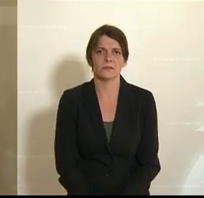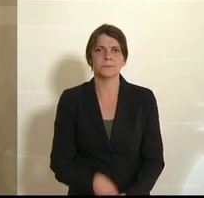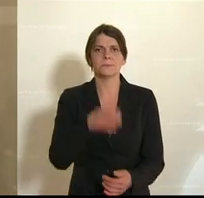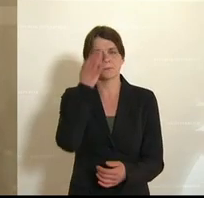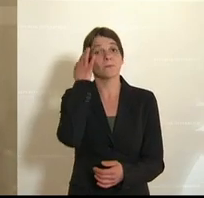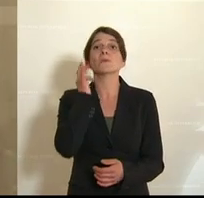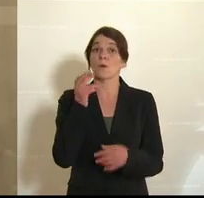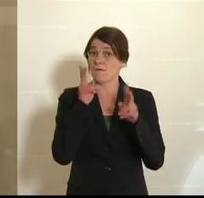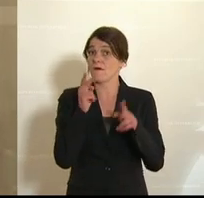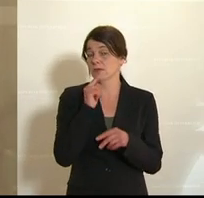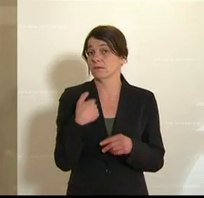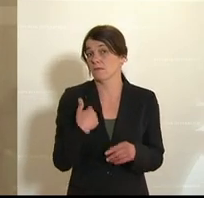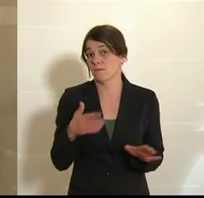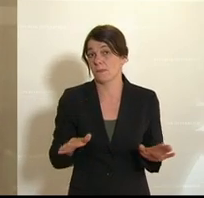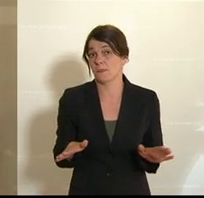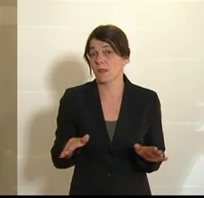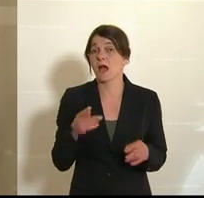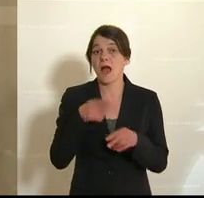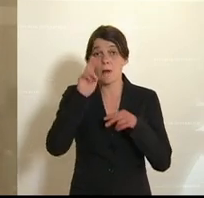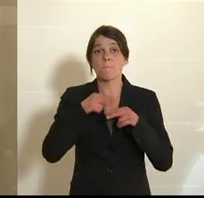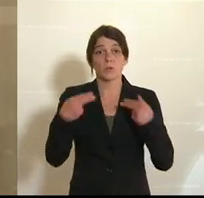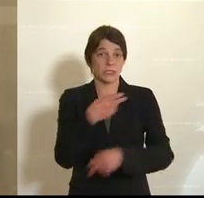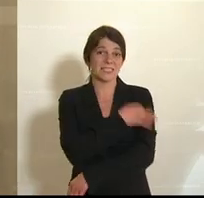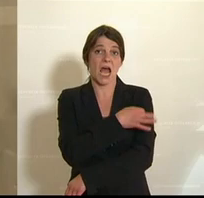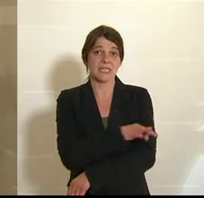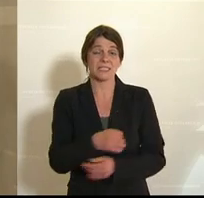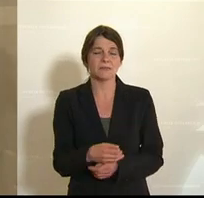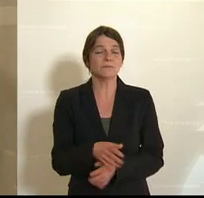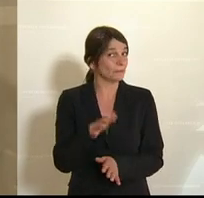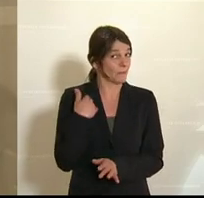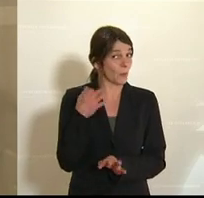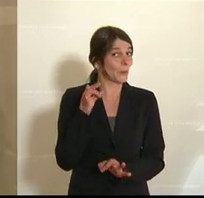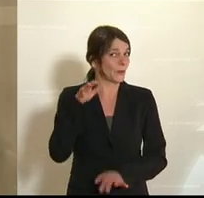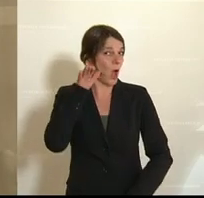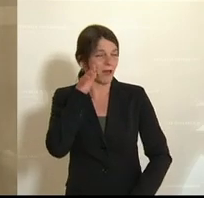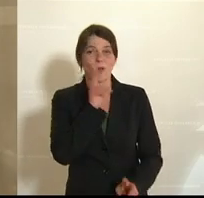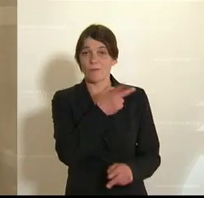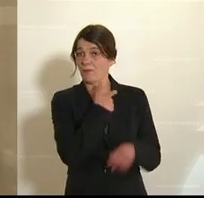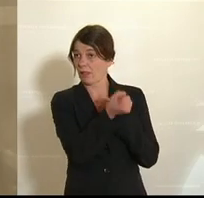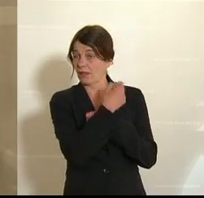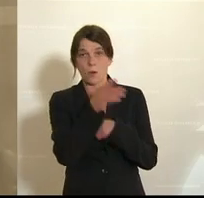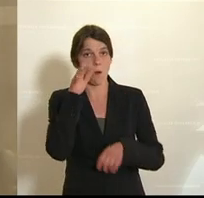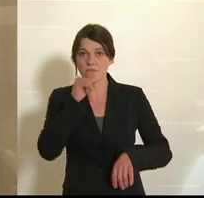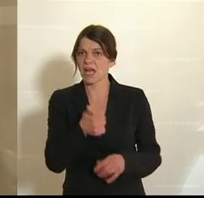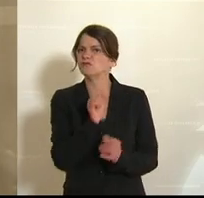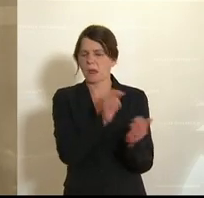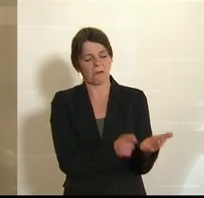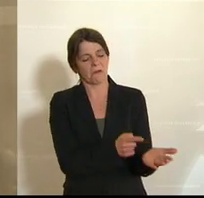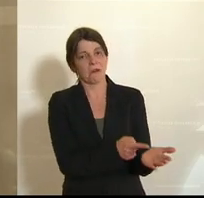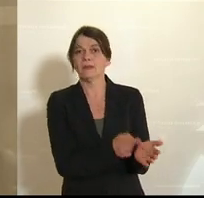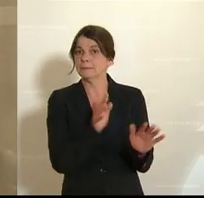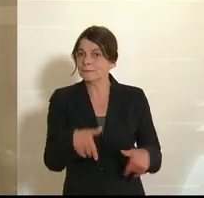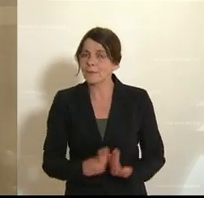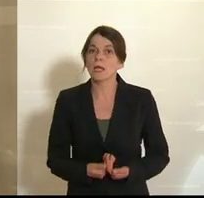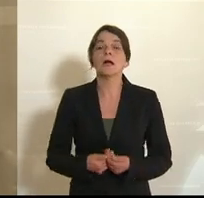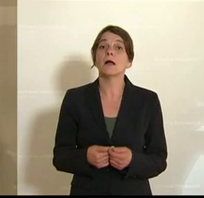Und ich sage Ihnen schon, der Herr Bundeskanzler, und ich habe Ihnen sehr gut zugehört, das machen Sie in der Regel nicht so, Sie sind mit dem Handy immer beschäftigt. Aber